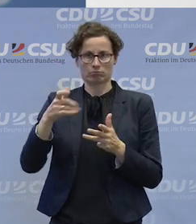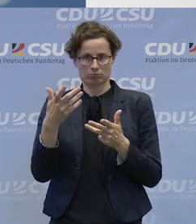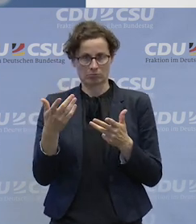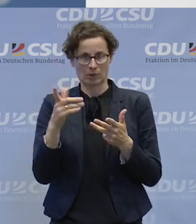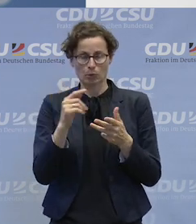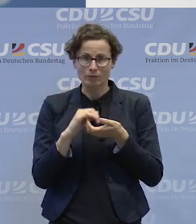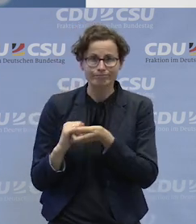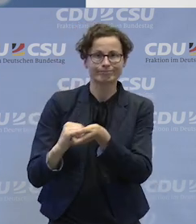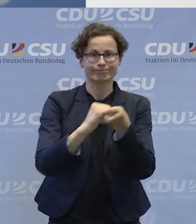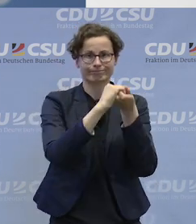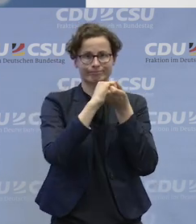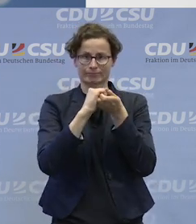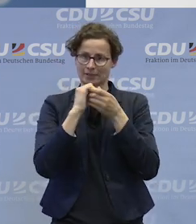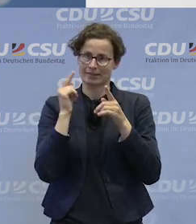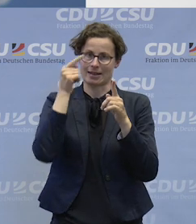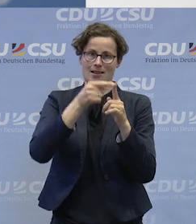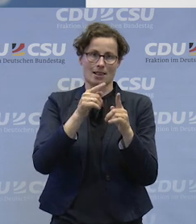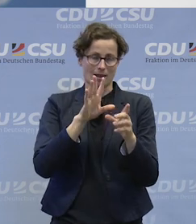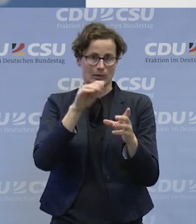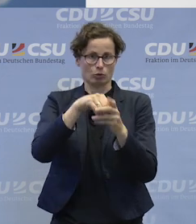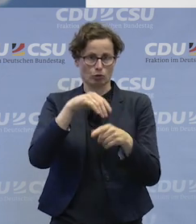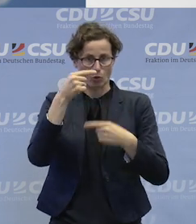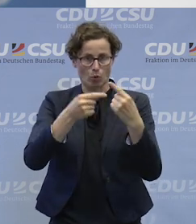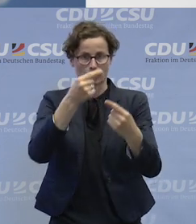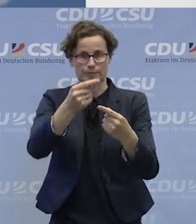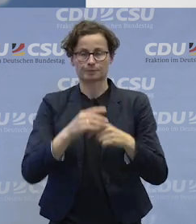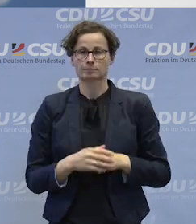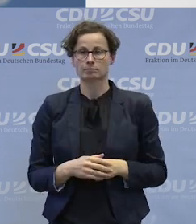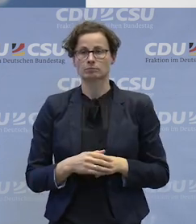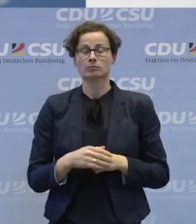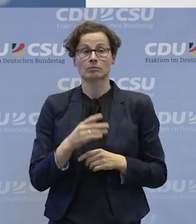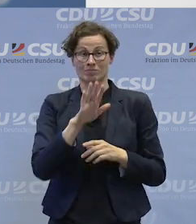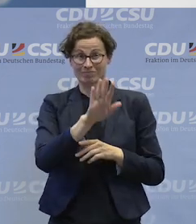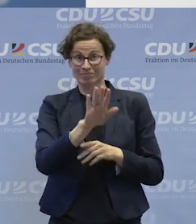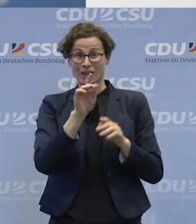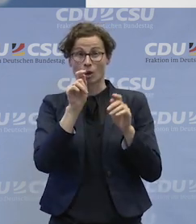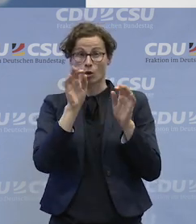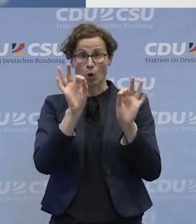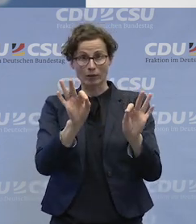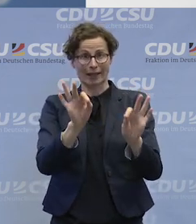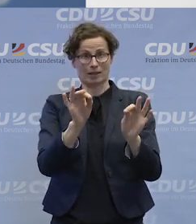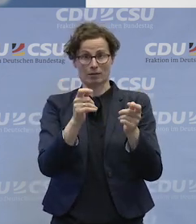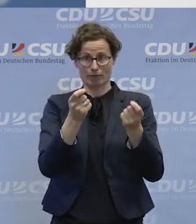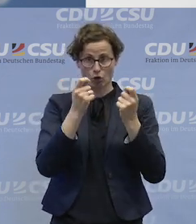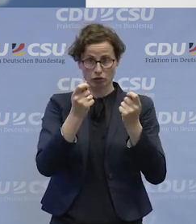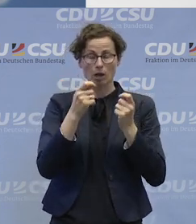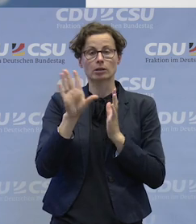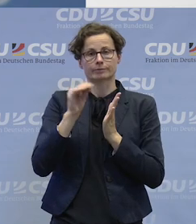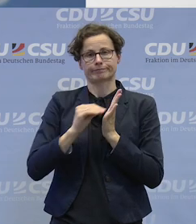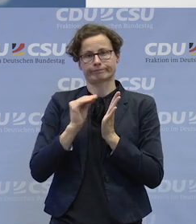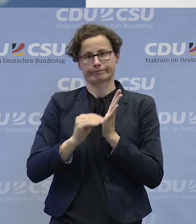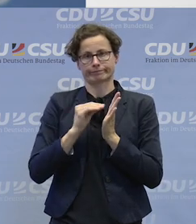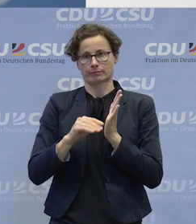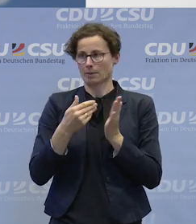zusammen an einem Strang ziehen. Wir haben die konkreten Vorschläge mitgenommen, glaube ich, jetzt zuletzt zum Beispiel der